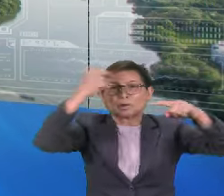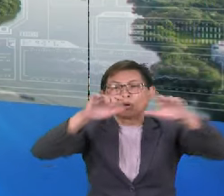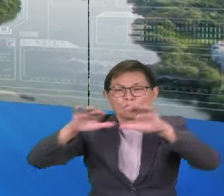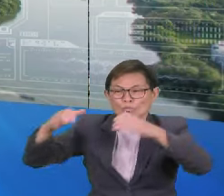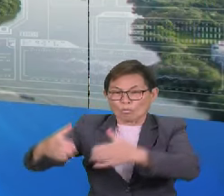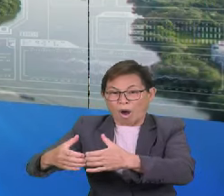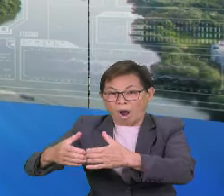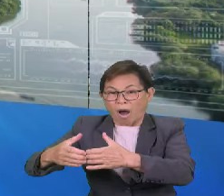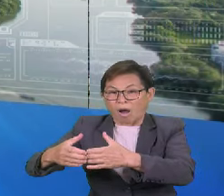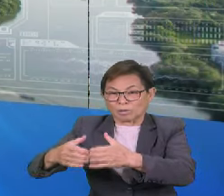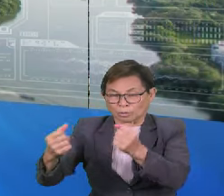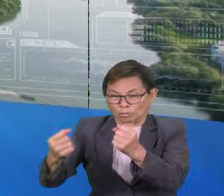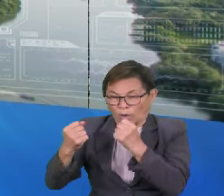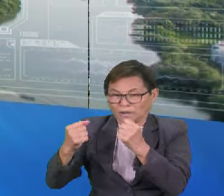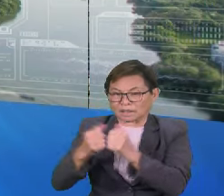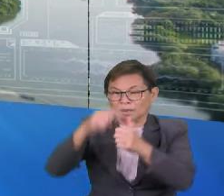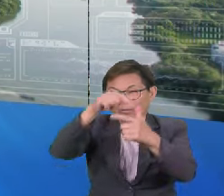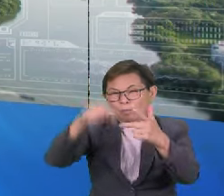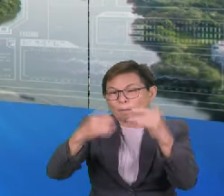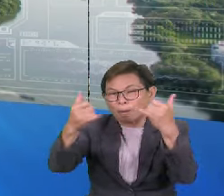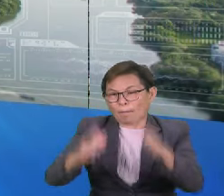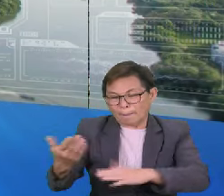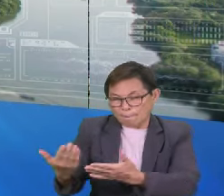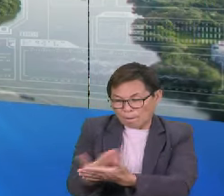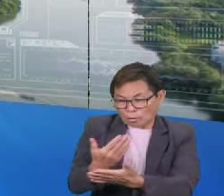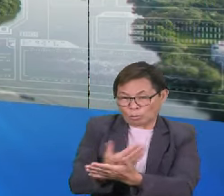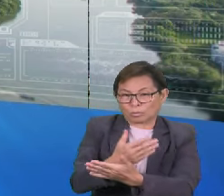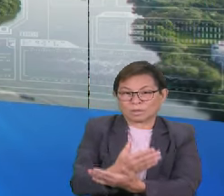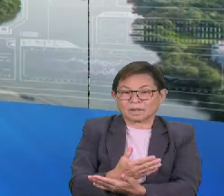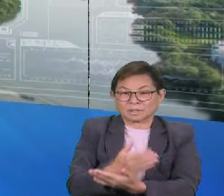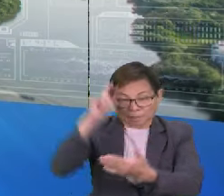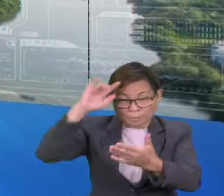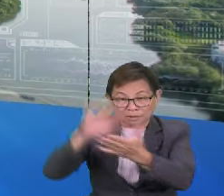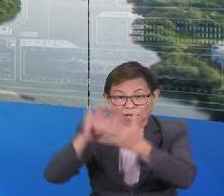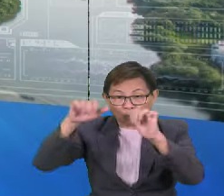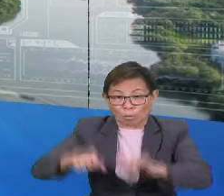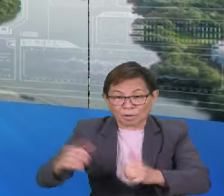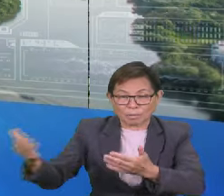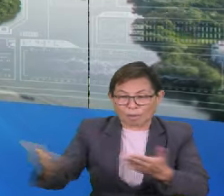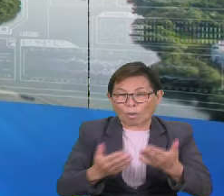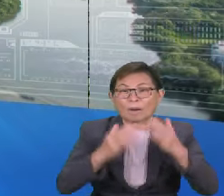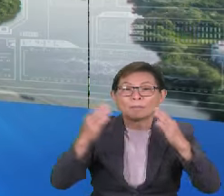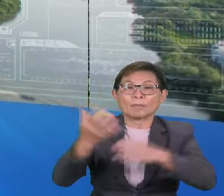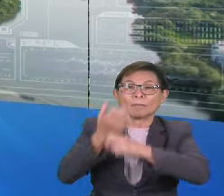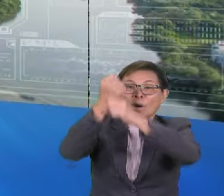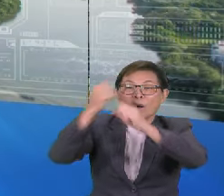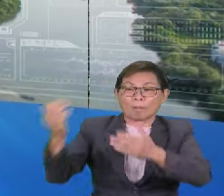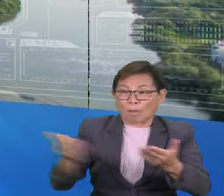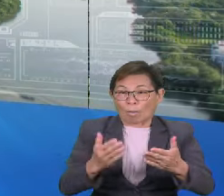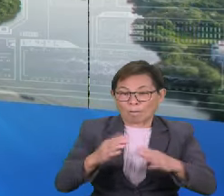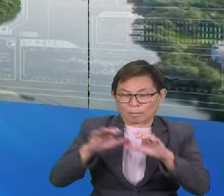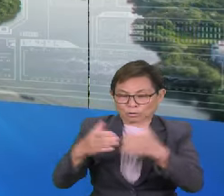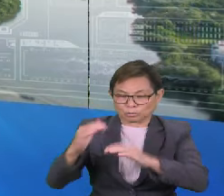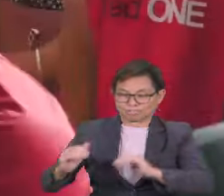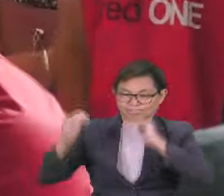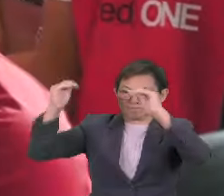skuad sang badak pada musim ini diperkuat dengan beberapa pemain baharu dan import yang diakini mampu membawa pasukan itu ke tahap lebih tinggi.